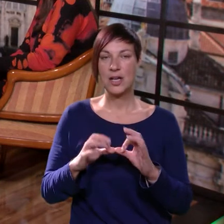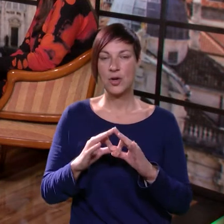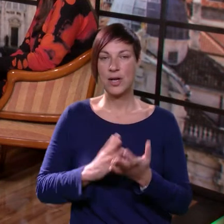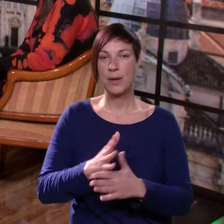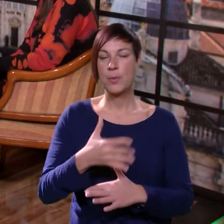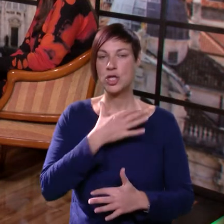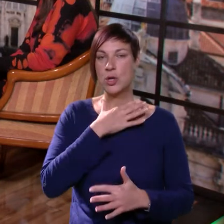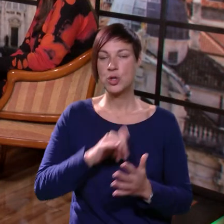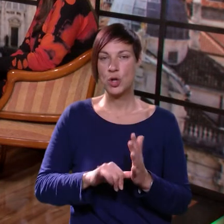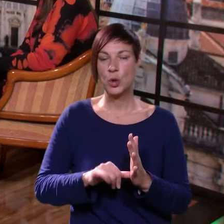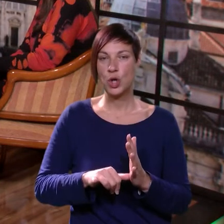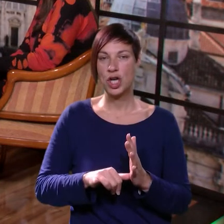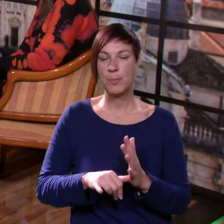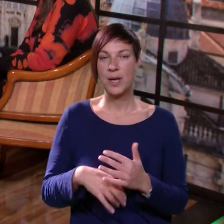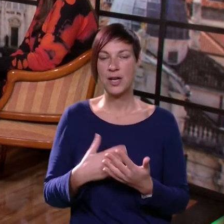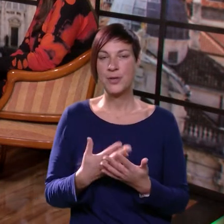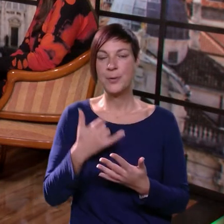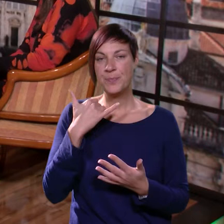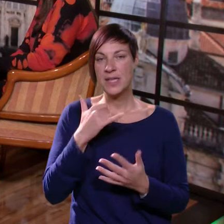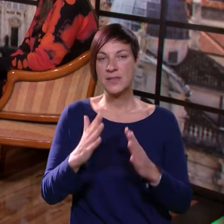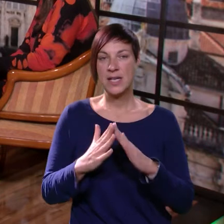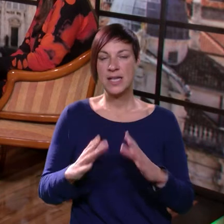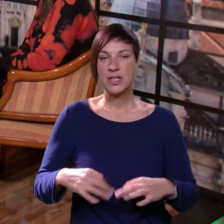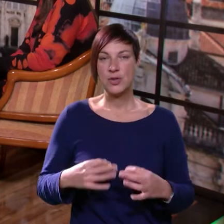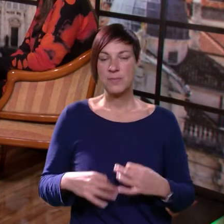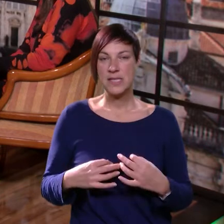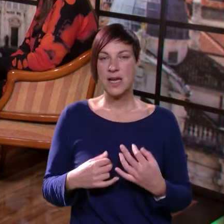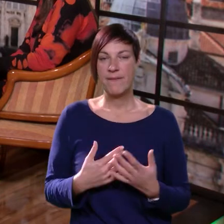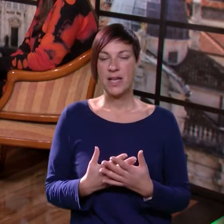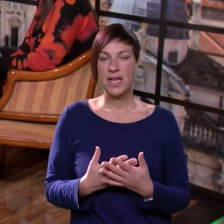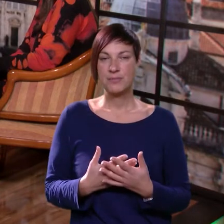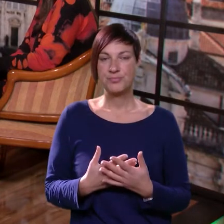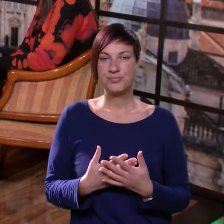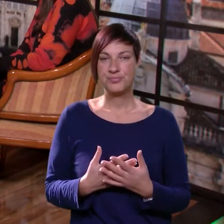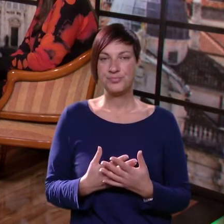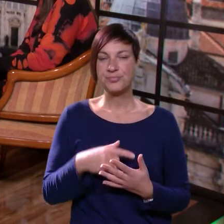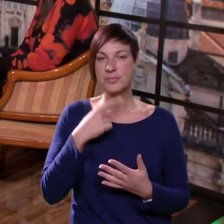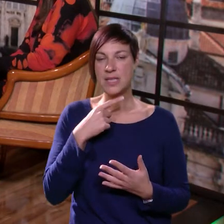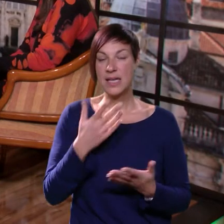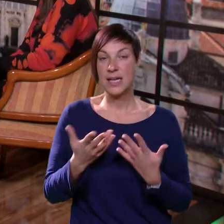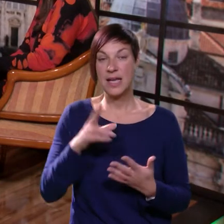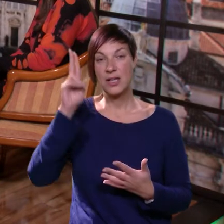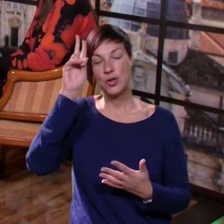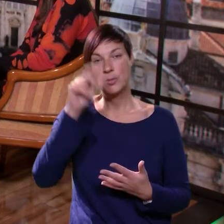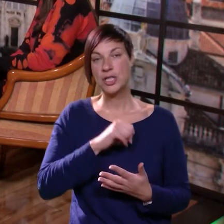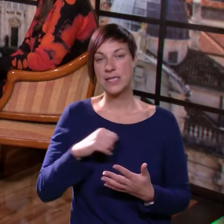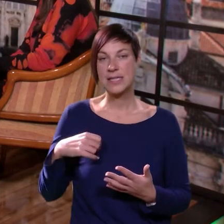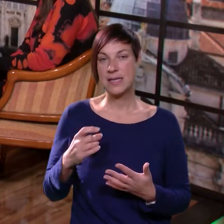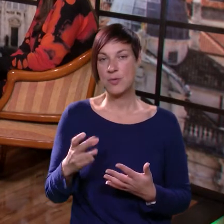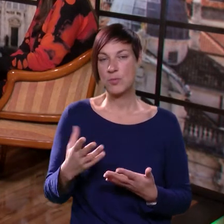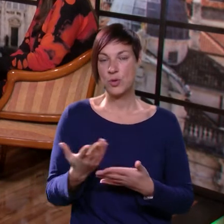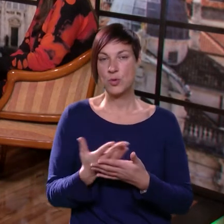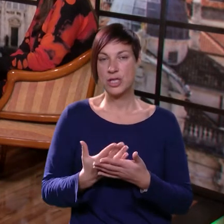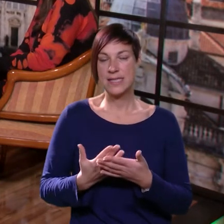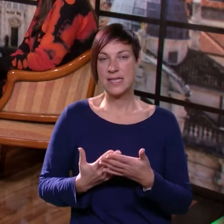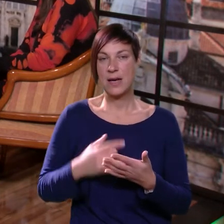Lora je pošla u školu normalno i zazvala dom zdravlja i rekla je ako možete samo požuri